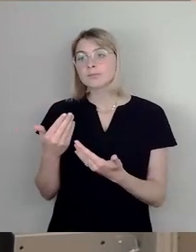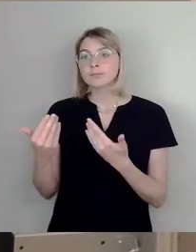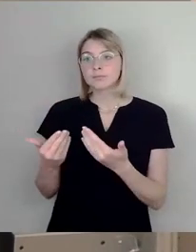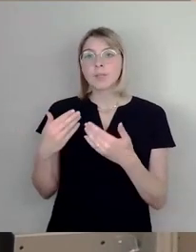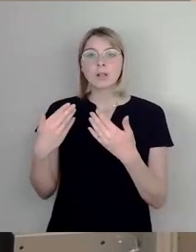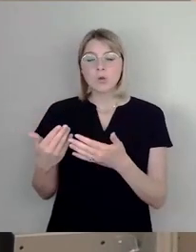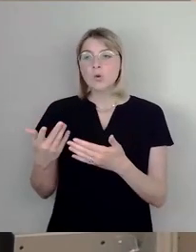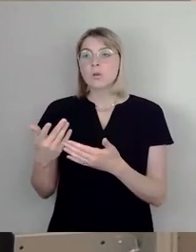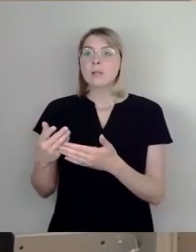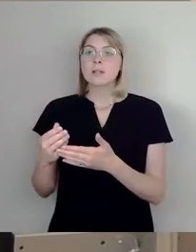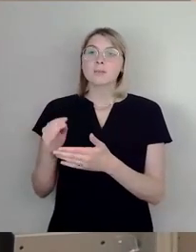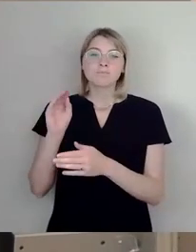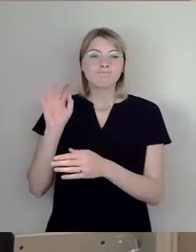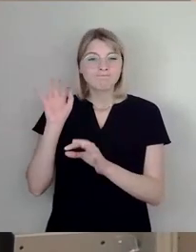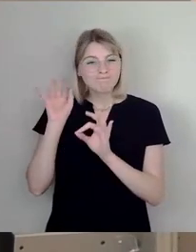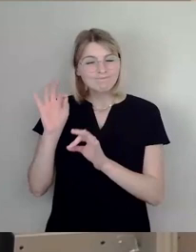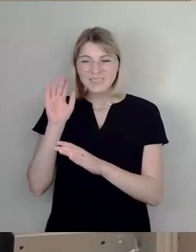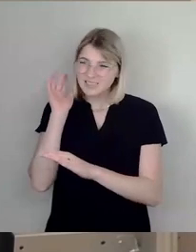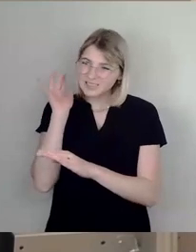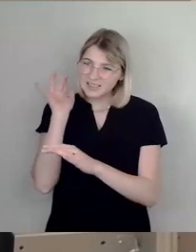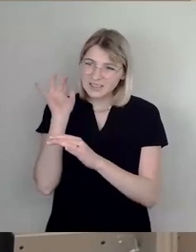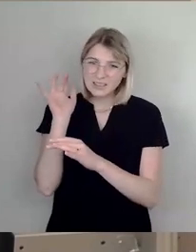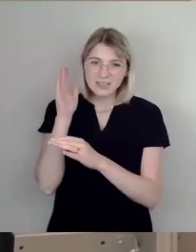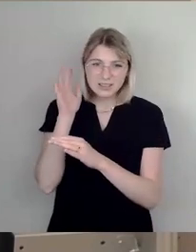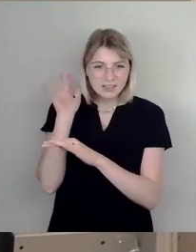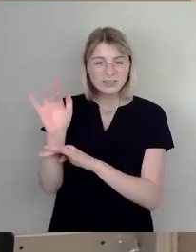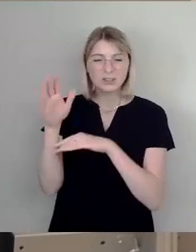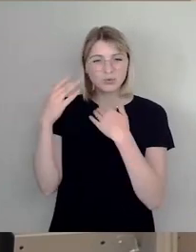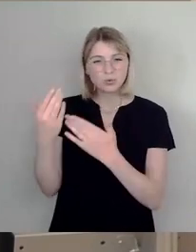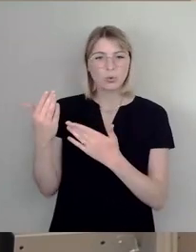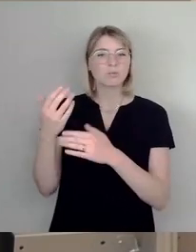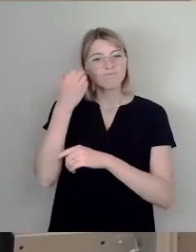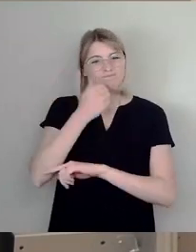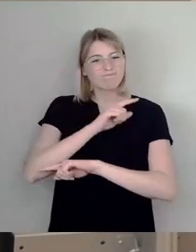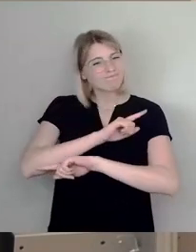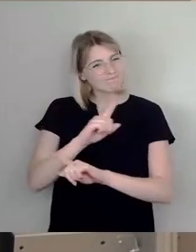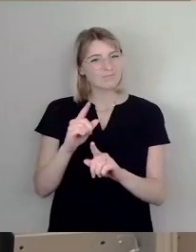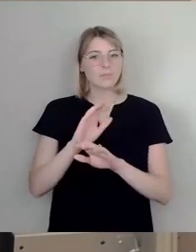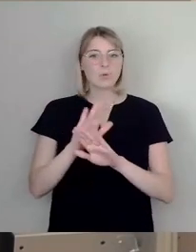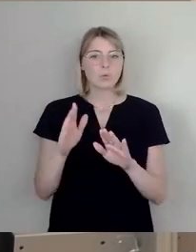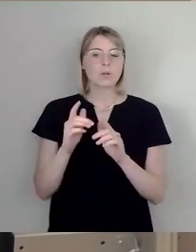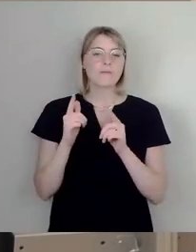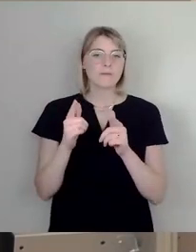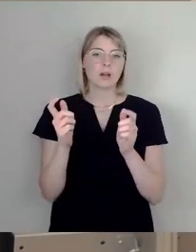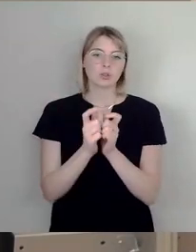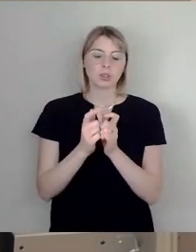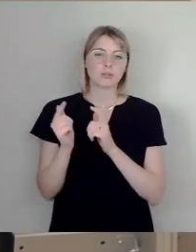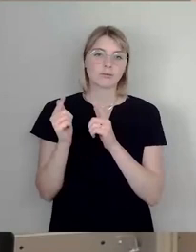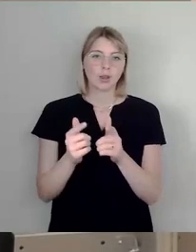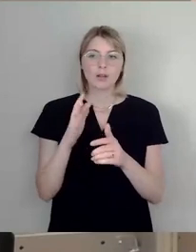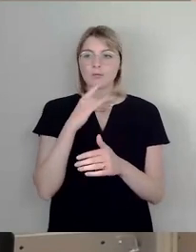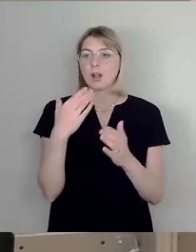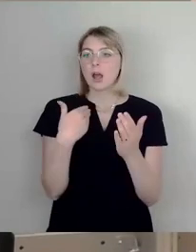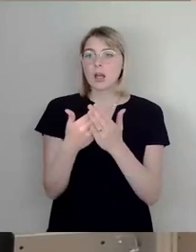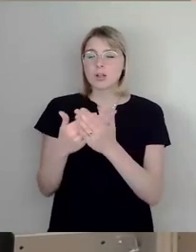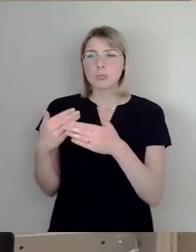nicht ohne Fahrschein zu fahren, sondern wenn Sie kein Geld haben, die Angebote, die Sie zahlreich haben, wahrnehmen und